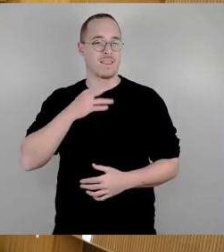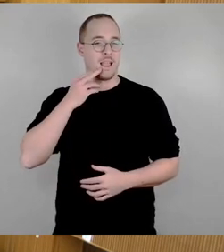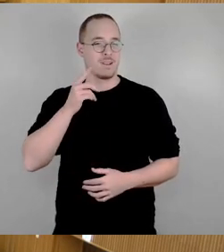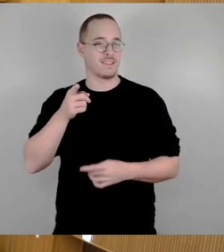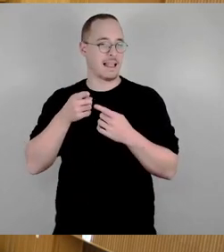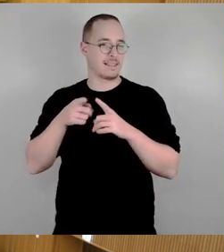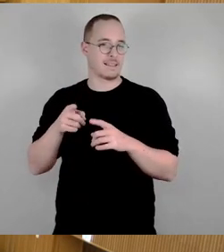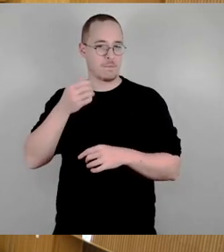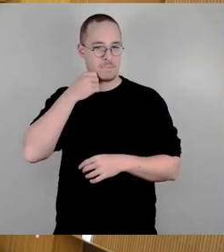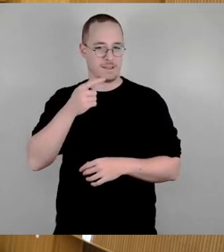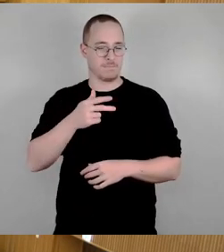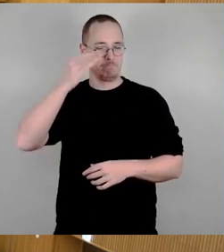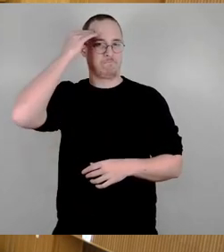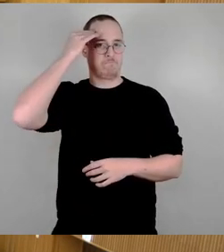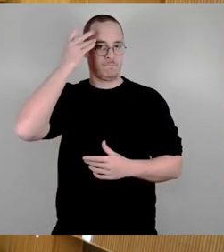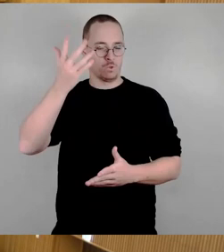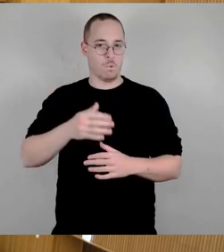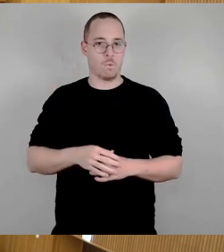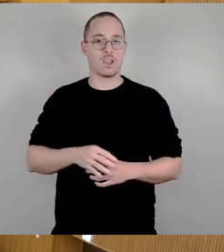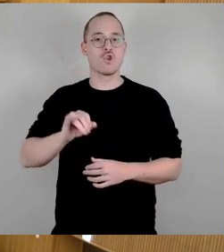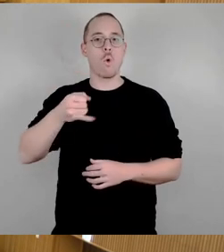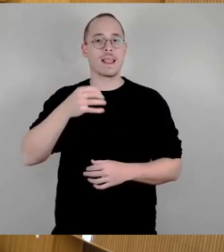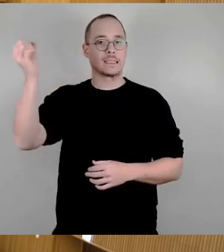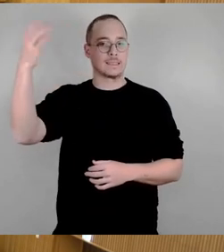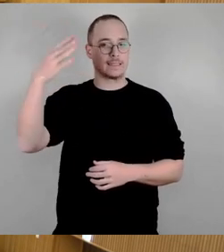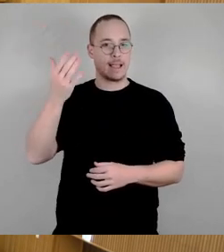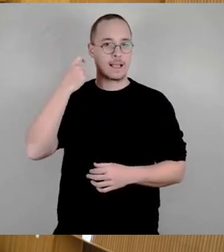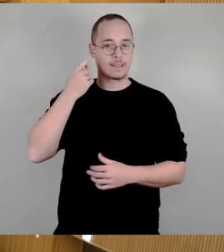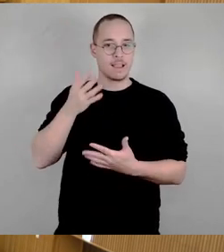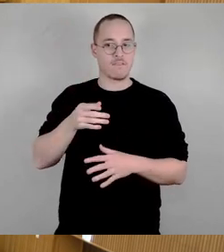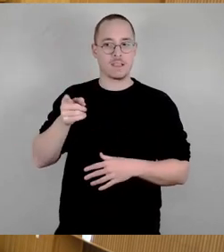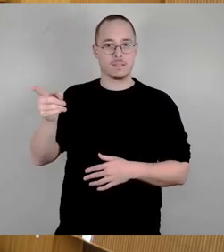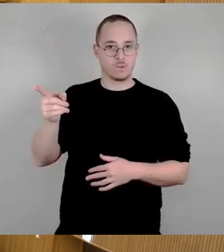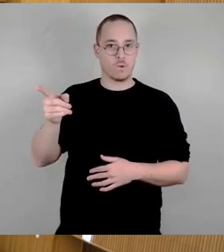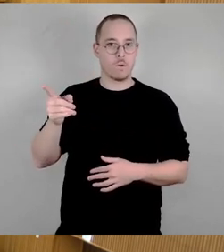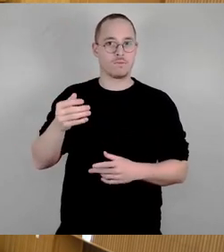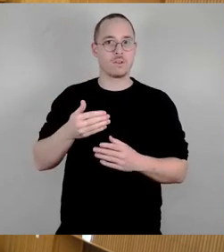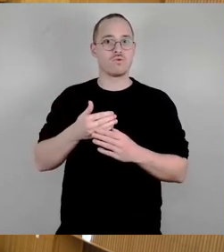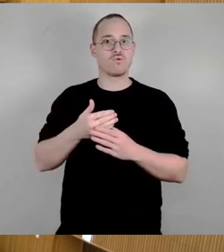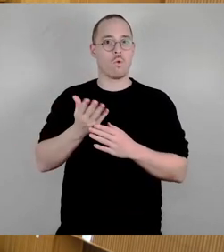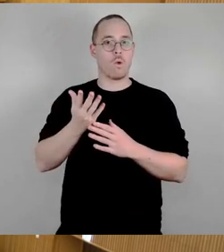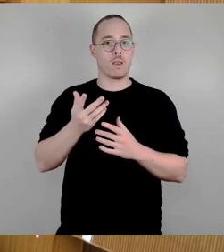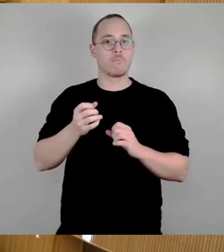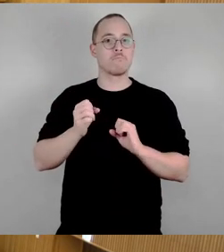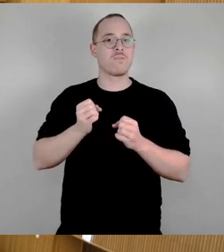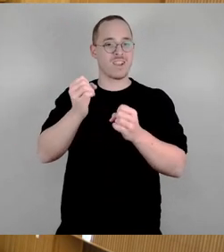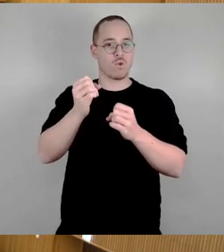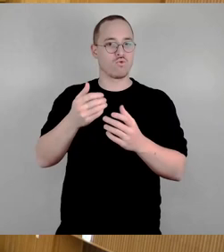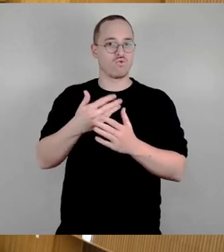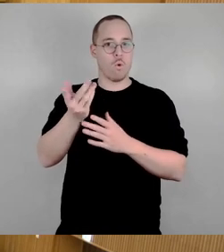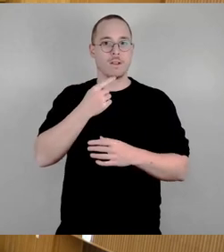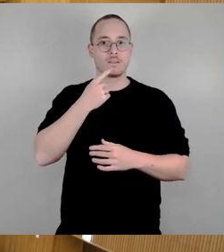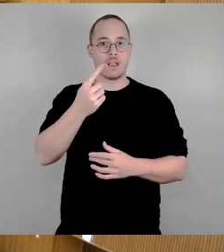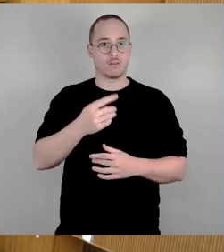Nachdem Johannes Lichty den historischen Moment geschaffen hat, gestern das erste Mal meine neue Bewegung hier im Stadtrat zu nennen. Ein